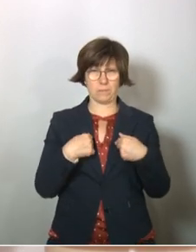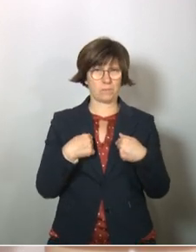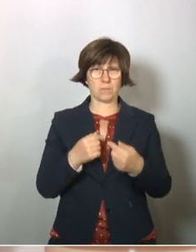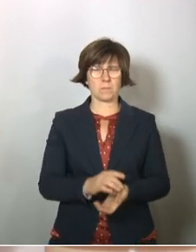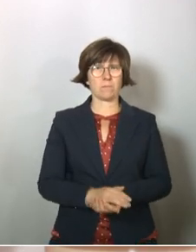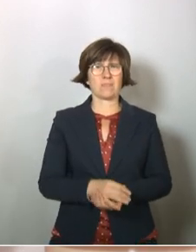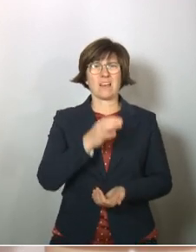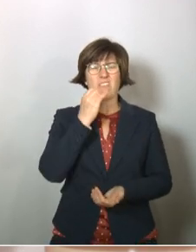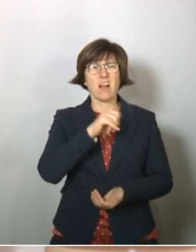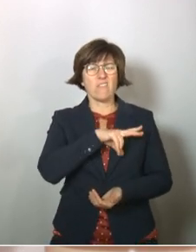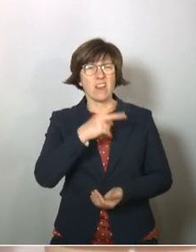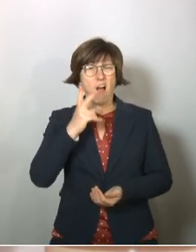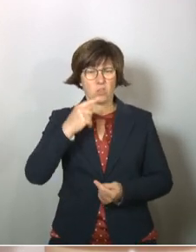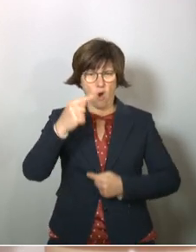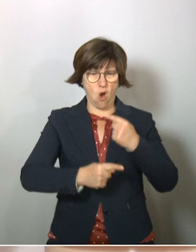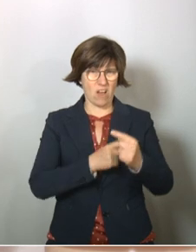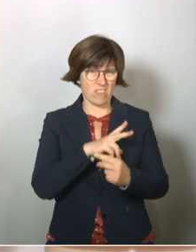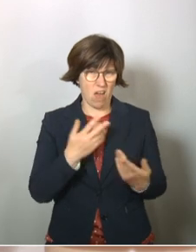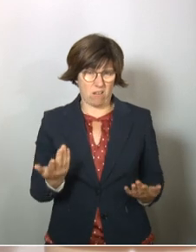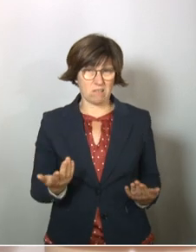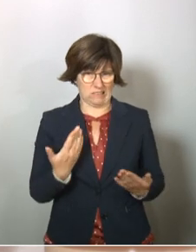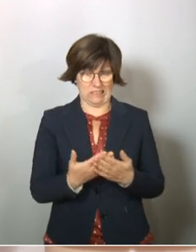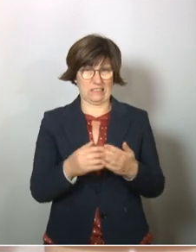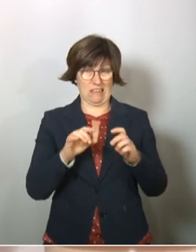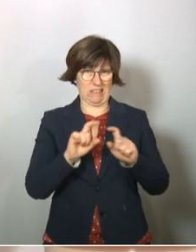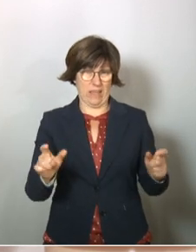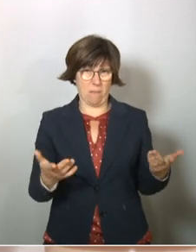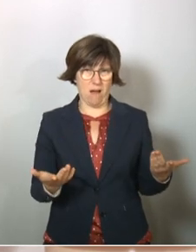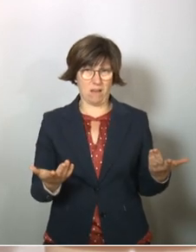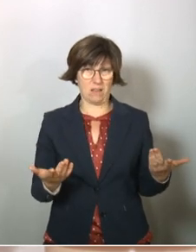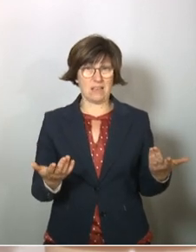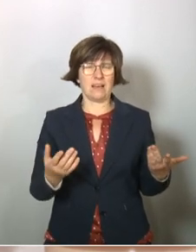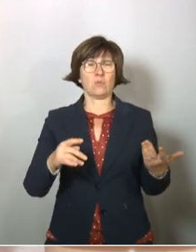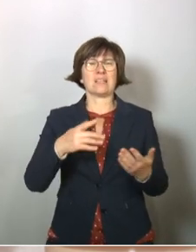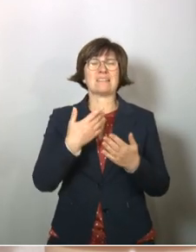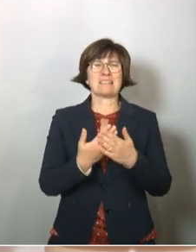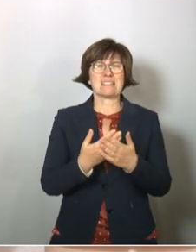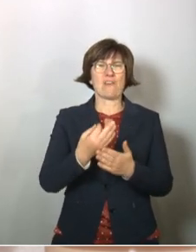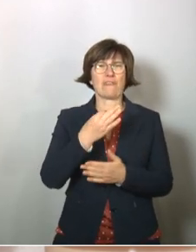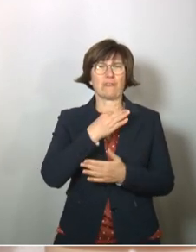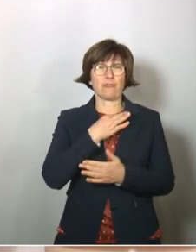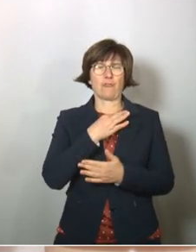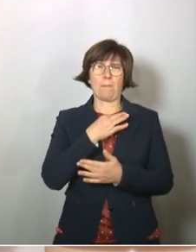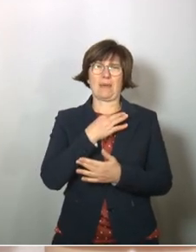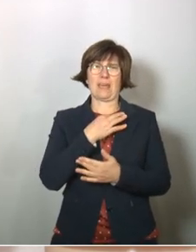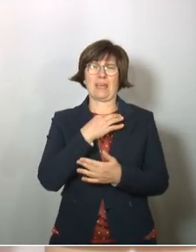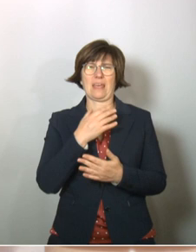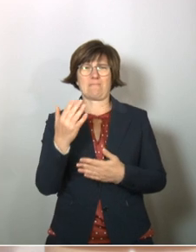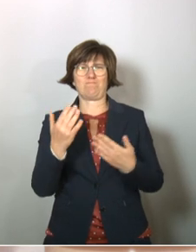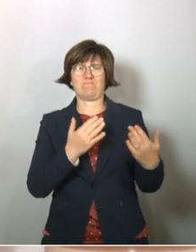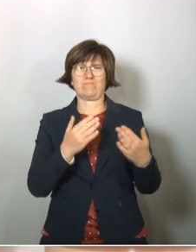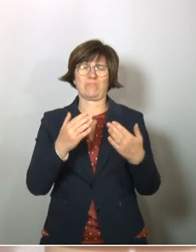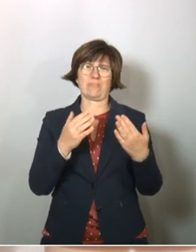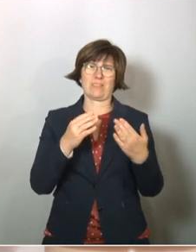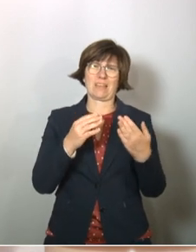Die Frage ist, wie lange soll das gehen? Und das ist eine